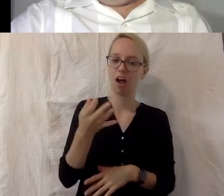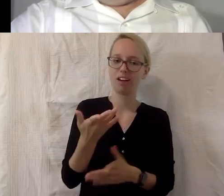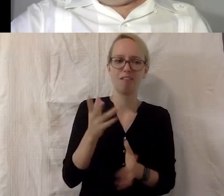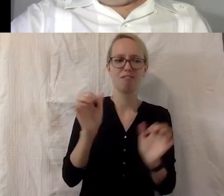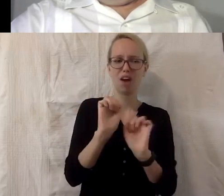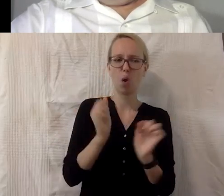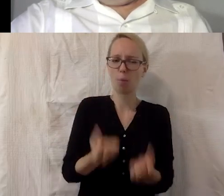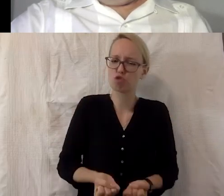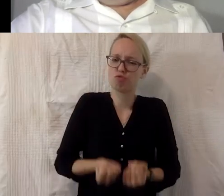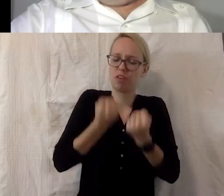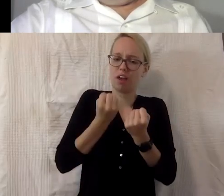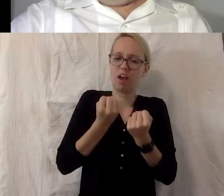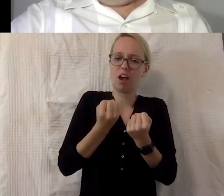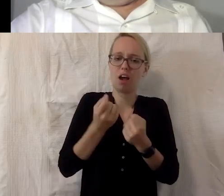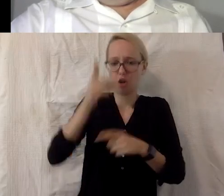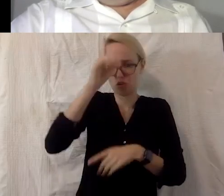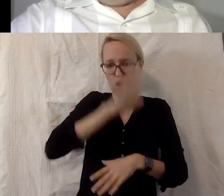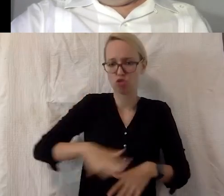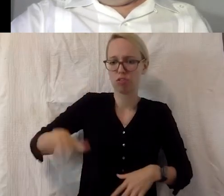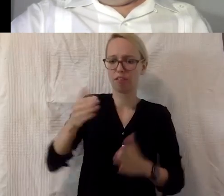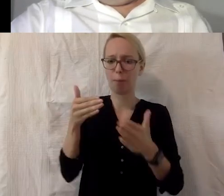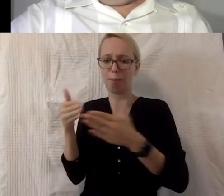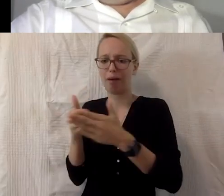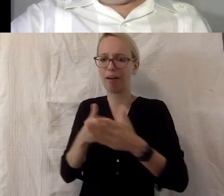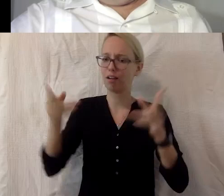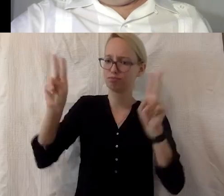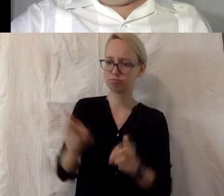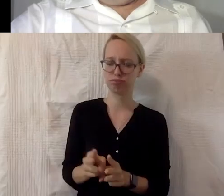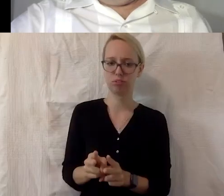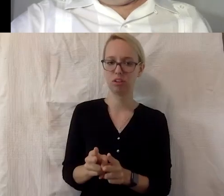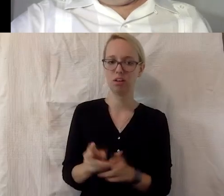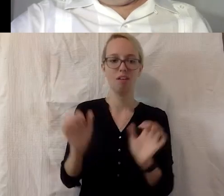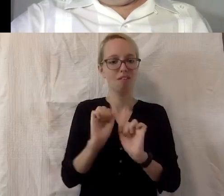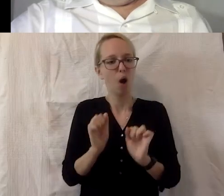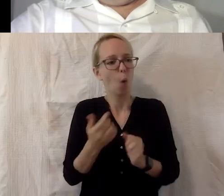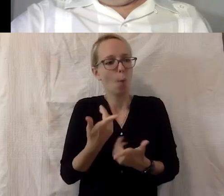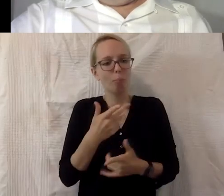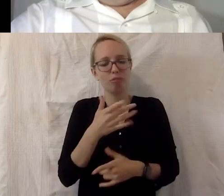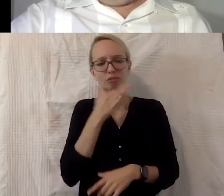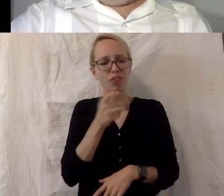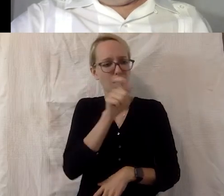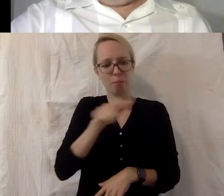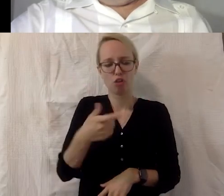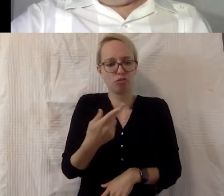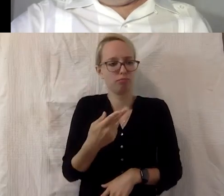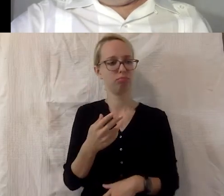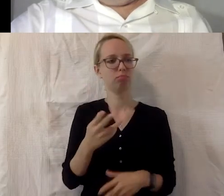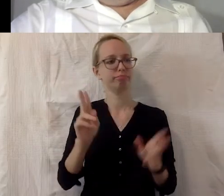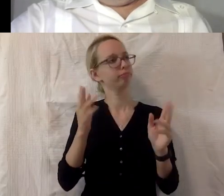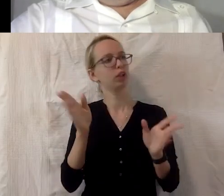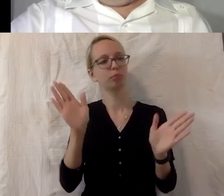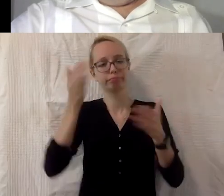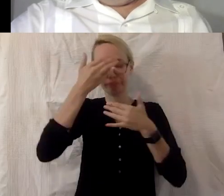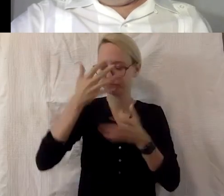schwer, Deutschland barrierefrei zu kriegen? Und warum sehen es noch nicht so viele Menschen ein, dass es nützlich ist, Barrieren auch abzubauen,